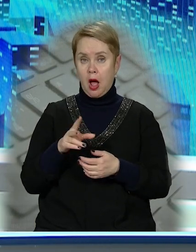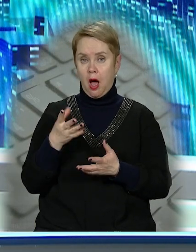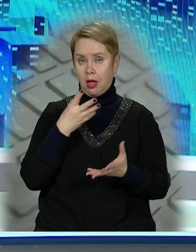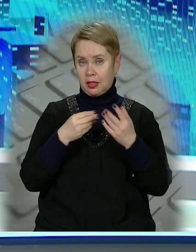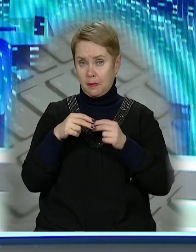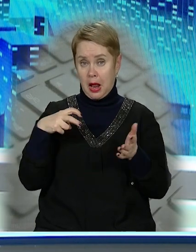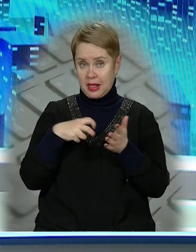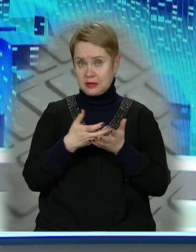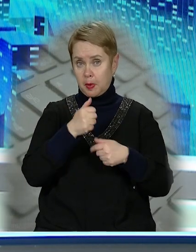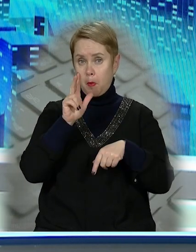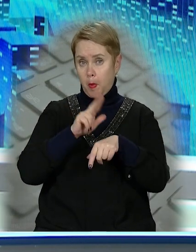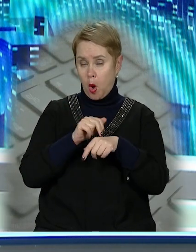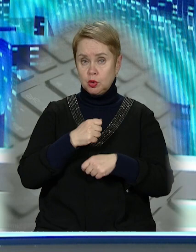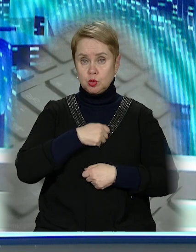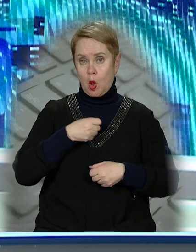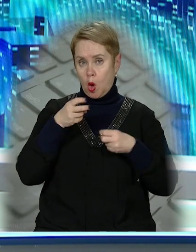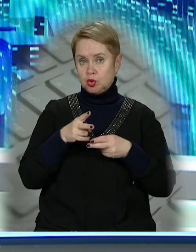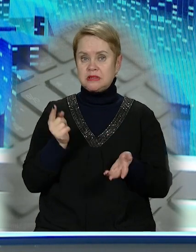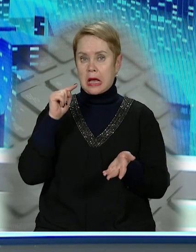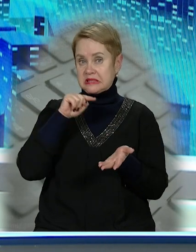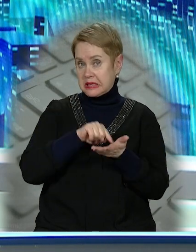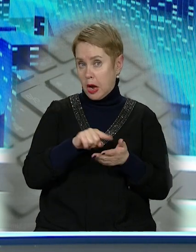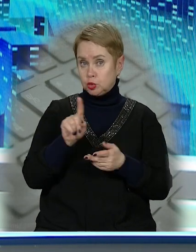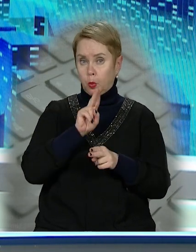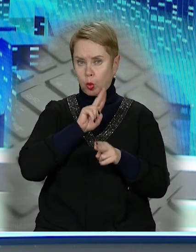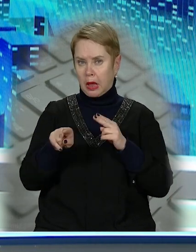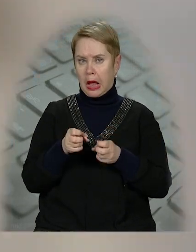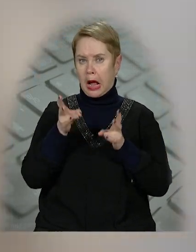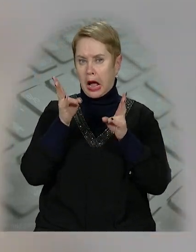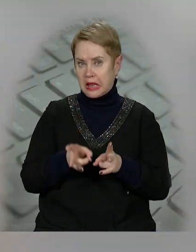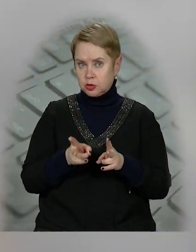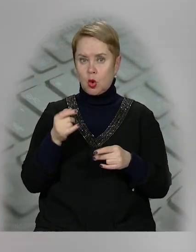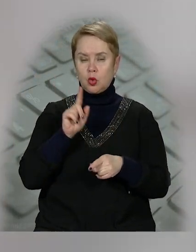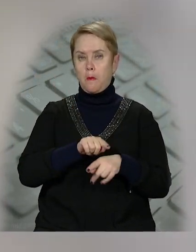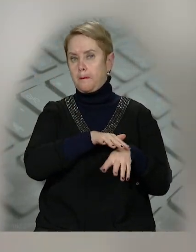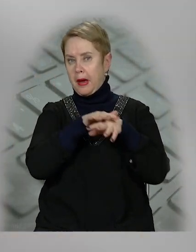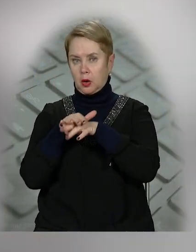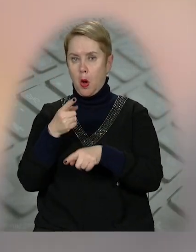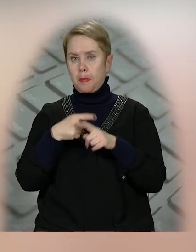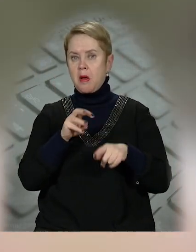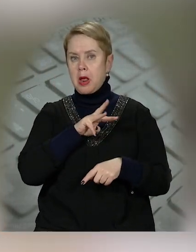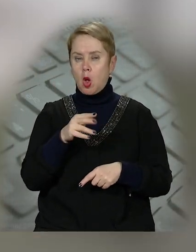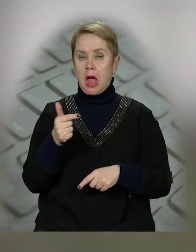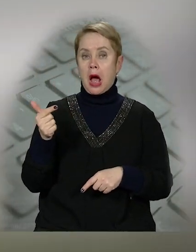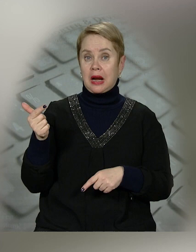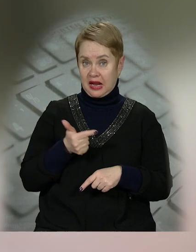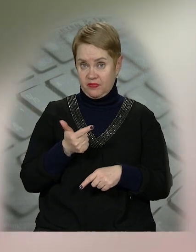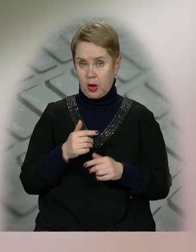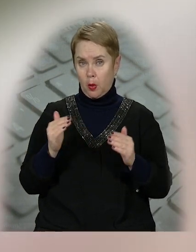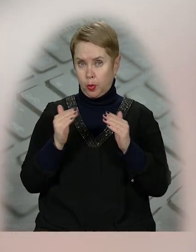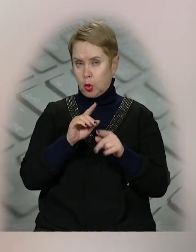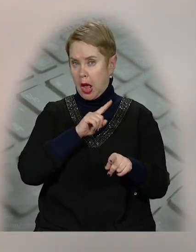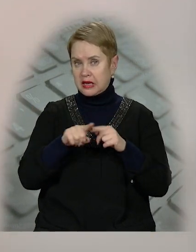анонімному листі, що отримали правоохоронці, злочинець зазначив, щоб уникнути катастрофи, йому мають перерахувати півмільйона гривень.